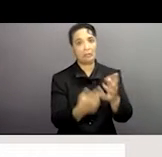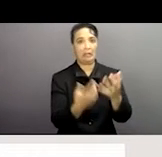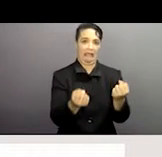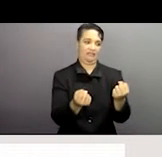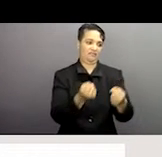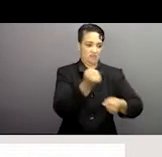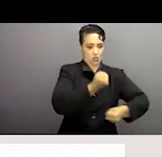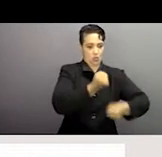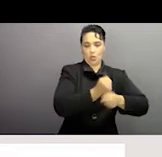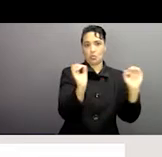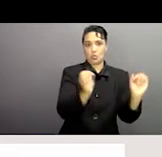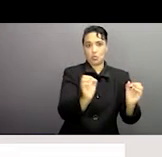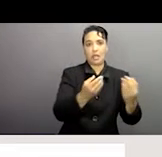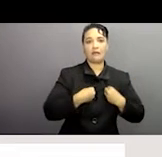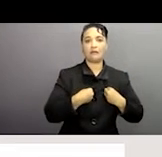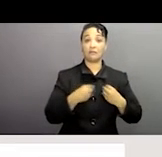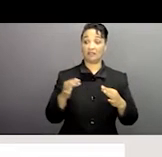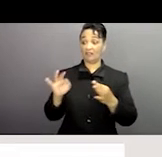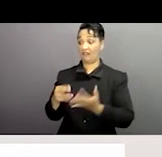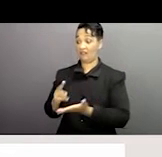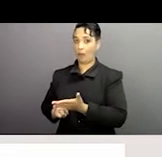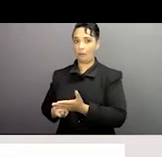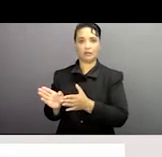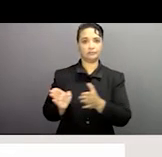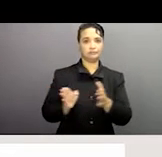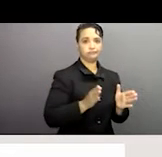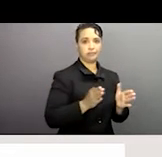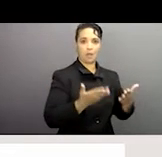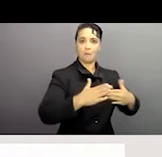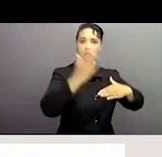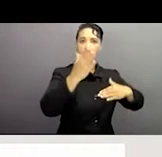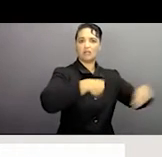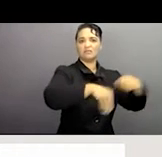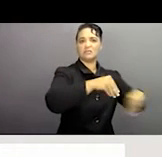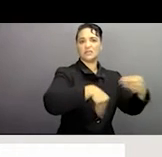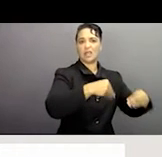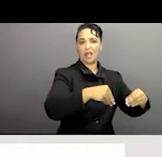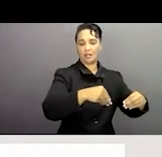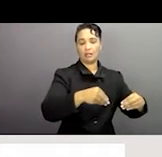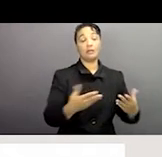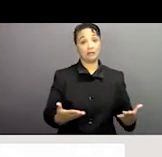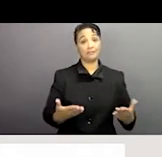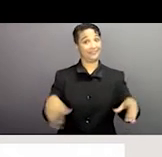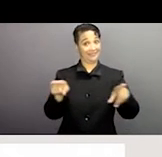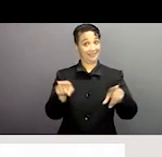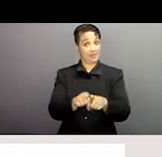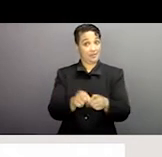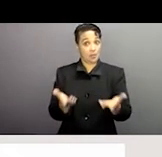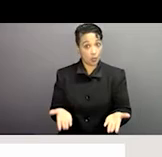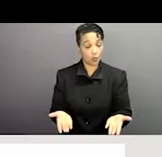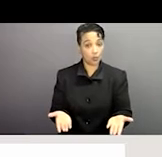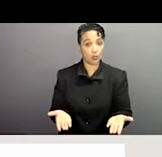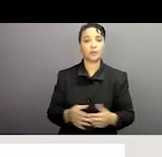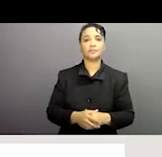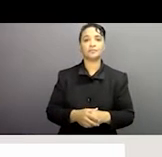circulation à cause du chômage de l'économie informelle vers l'économie formelle. Mais en même temps, je dirais